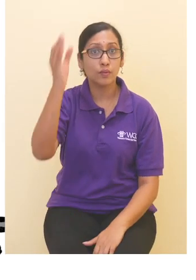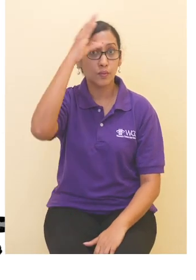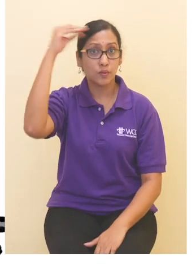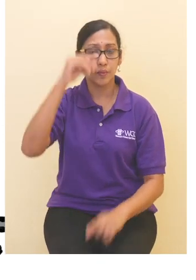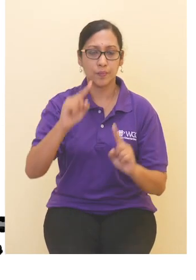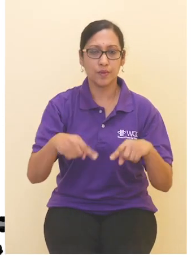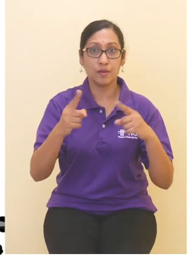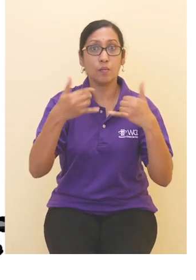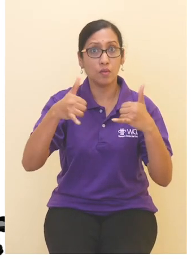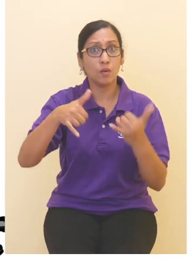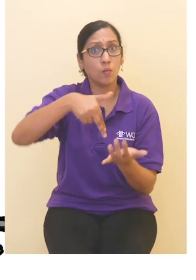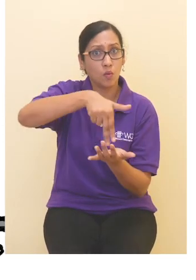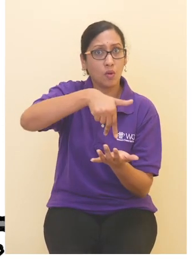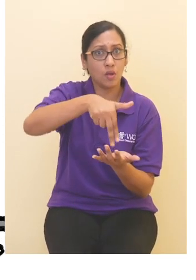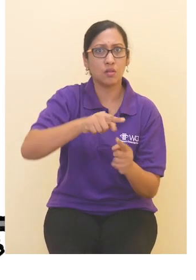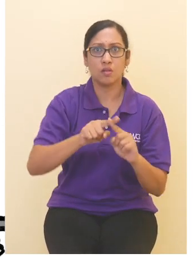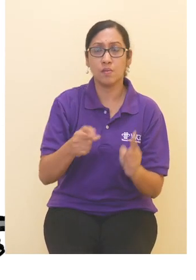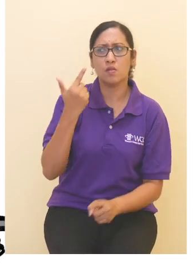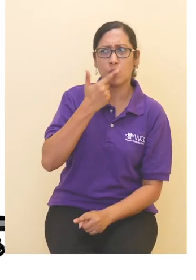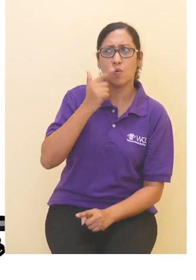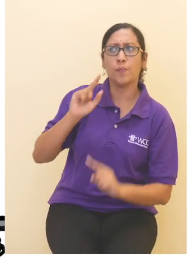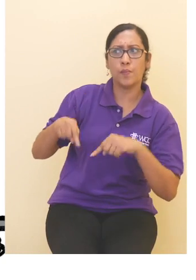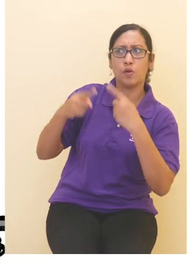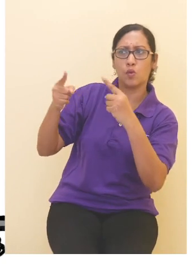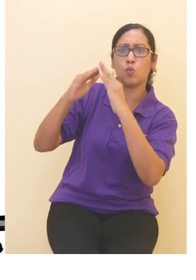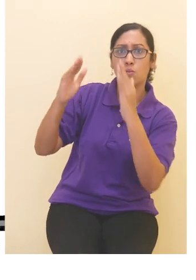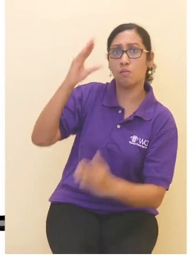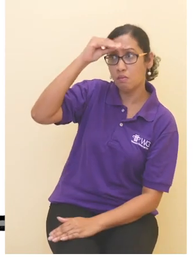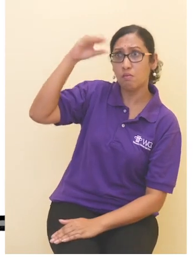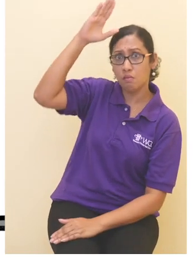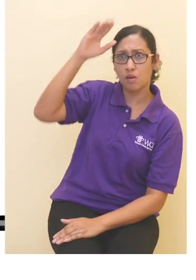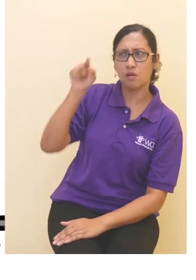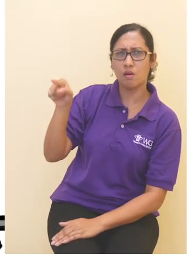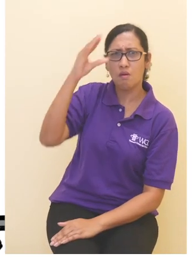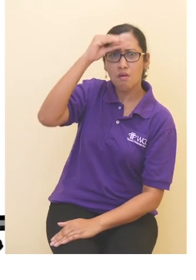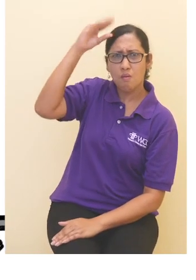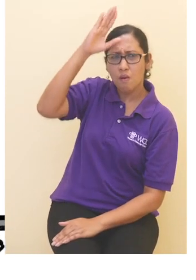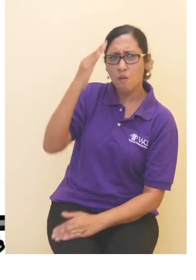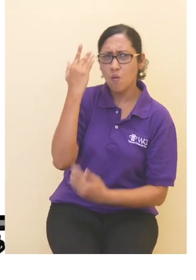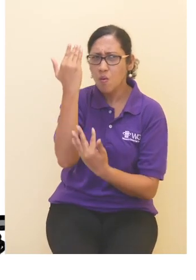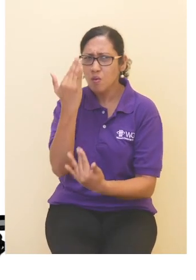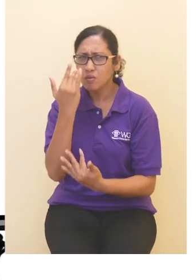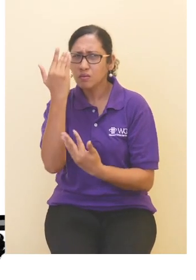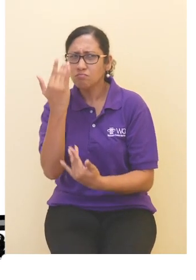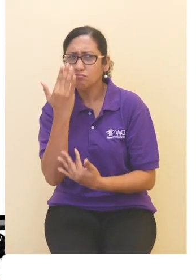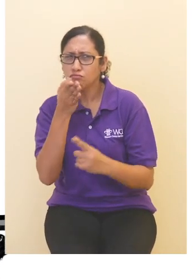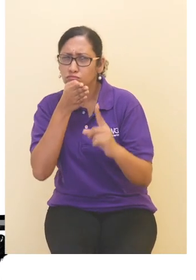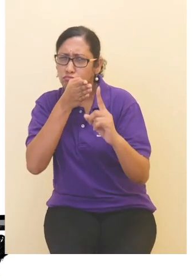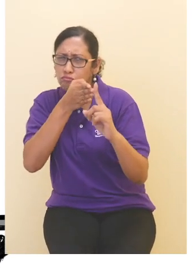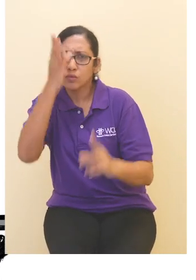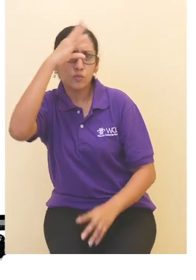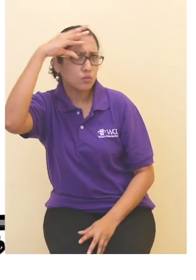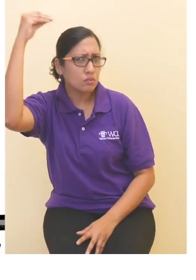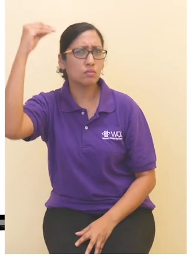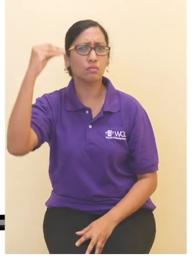Keesokan harinya, Yusri tidak pergi ke rumah Hakim. Namun, apabila dia pergi bermain bola pada